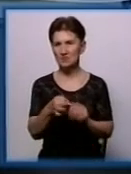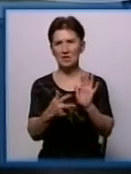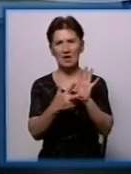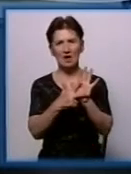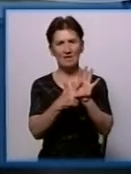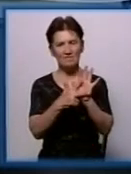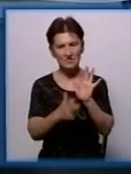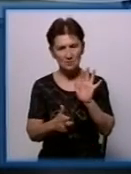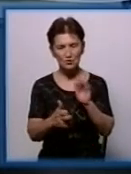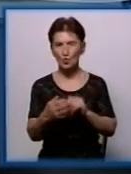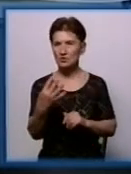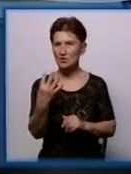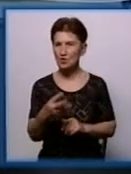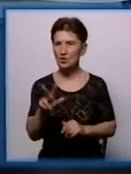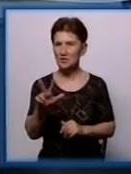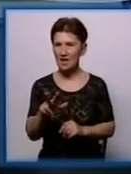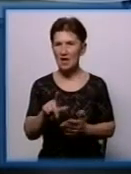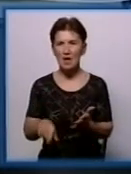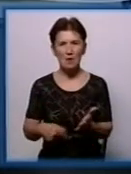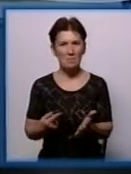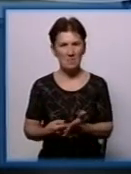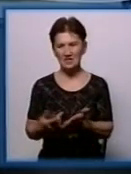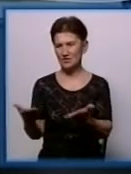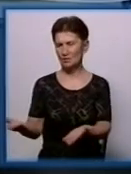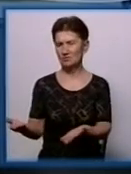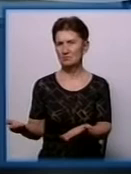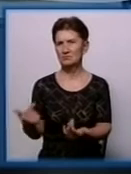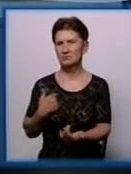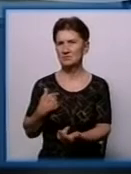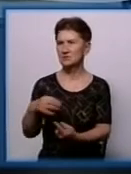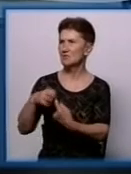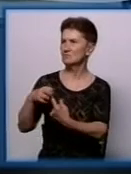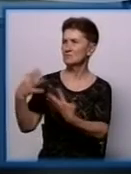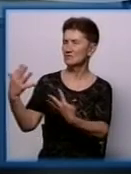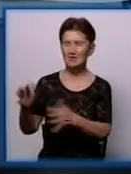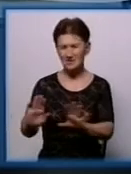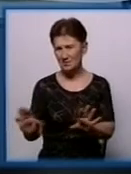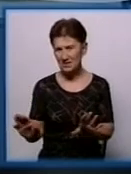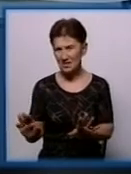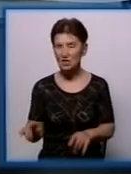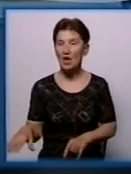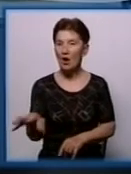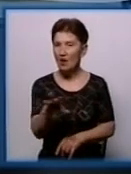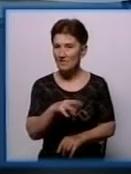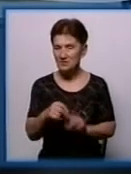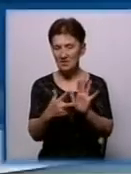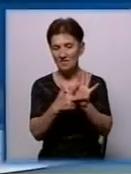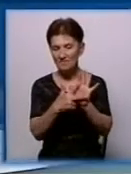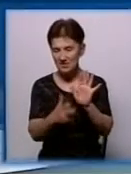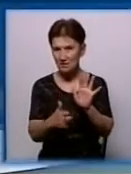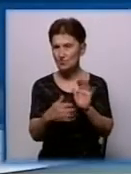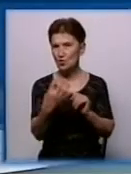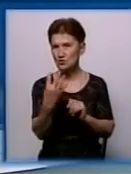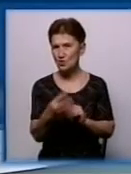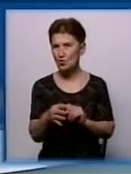об'єкта таких. Місто для нас не пріоритет. Для мене всі 843 школи, які